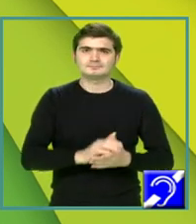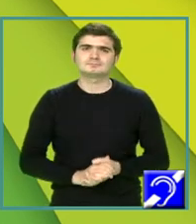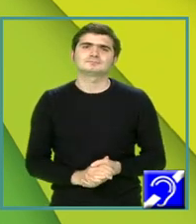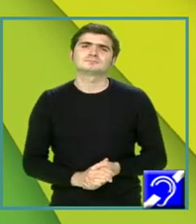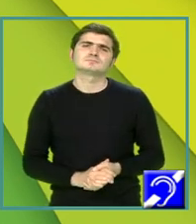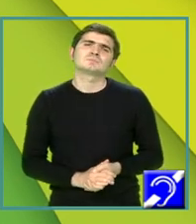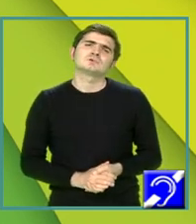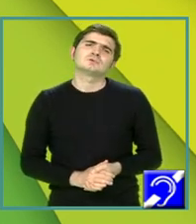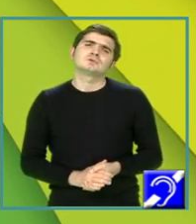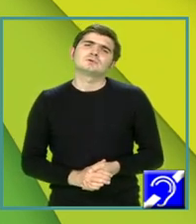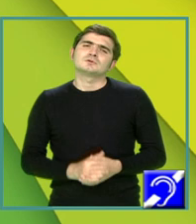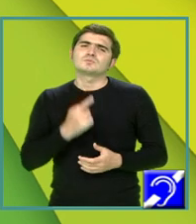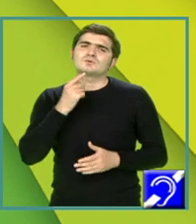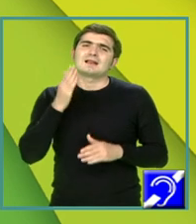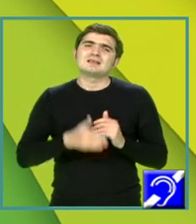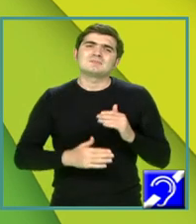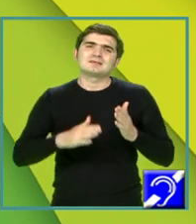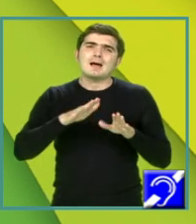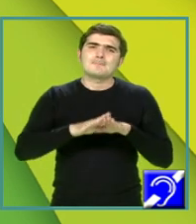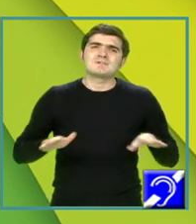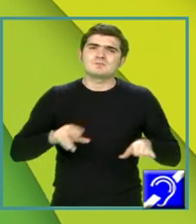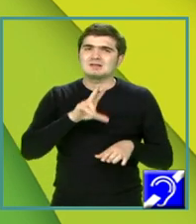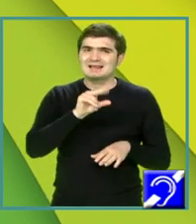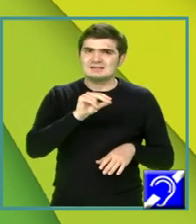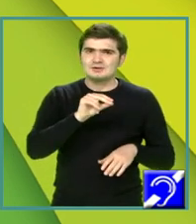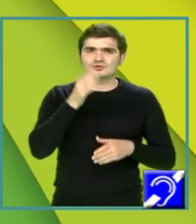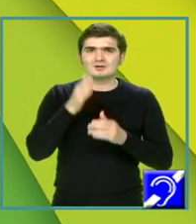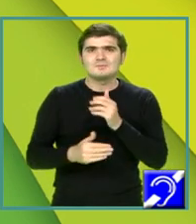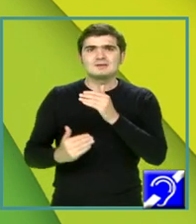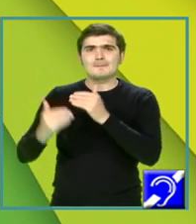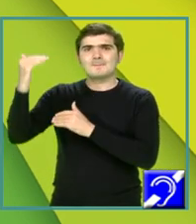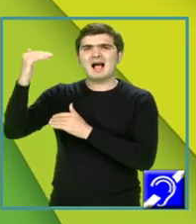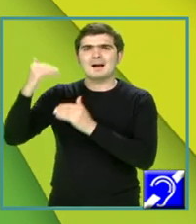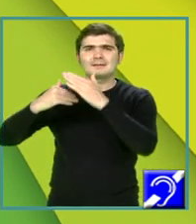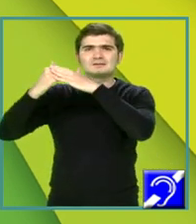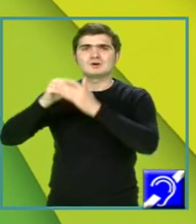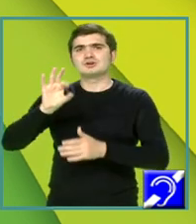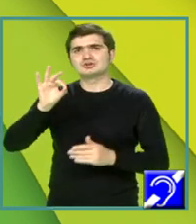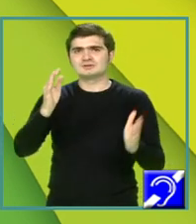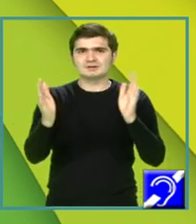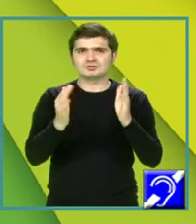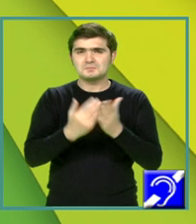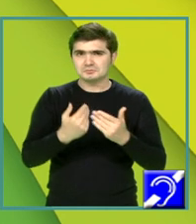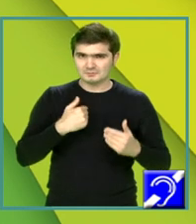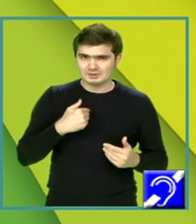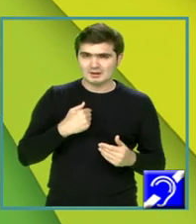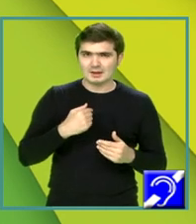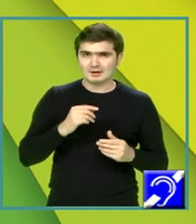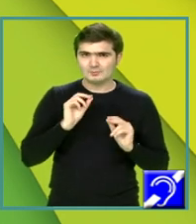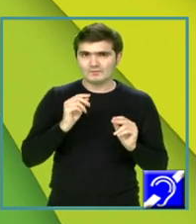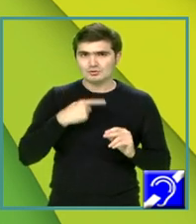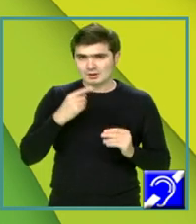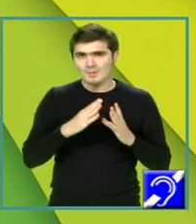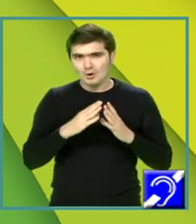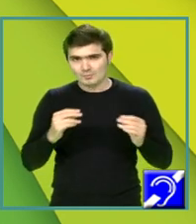Evident, limita minimă este de 30 de cuvinte, limita maximă de 50. Pentru mine, care sunt profesor de limba română și